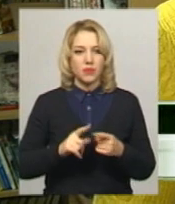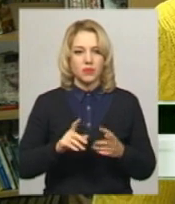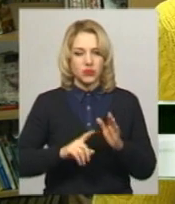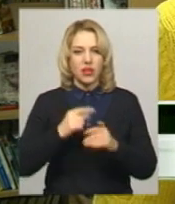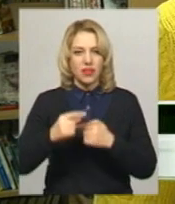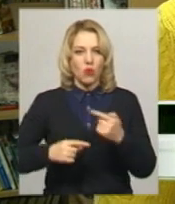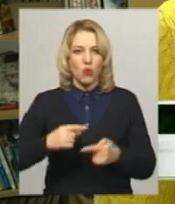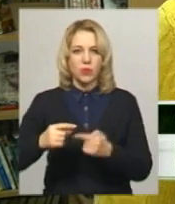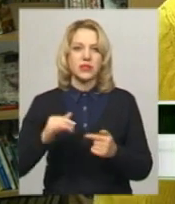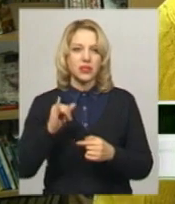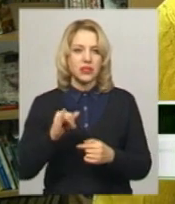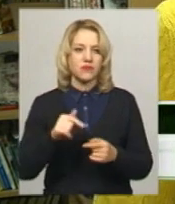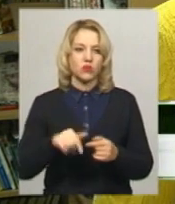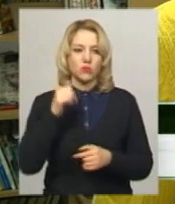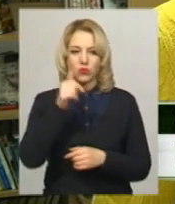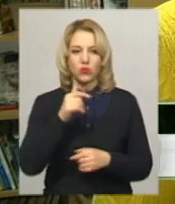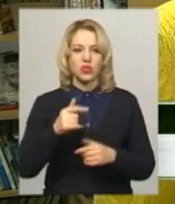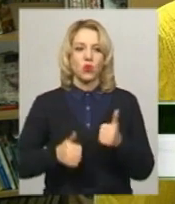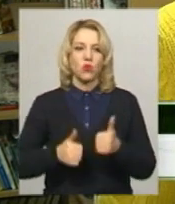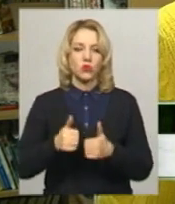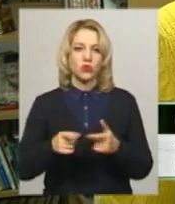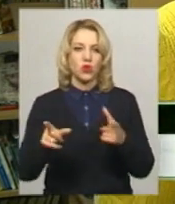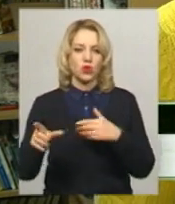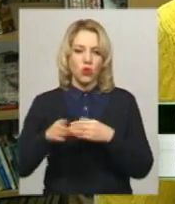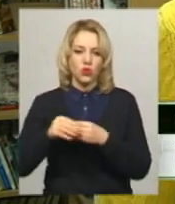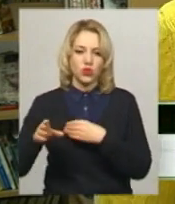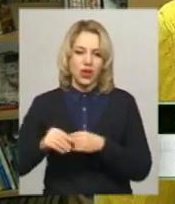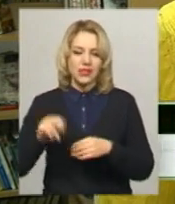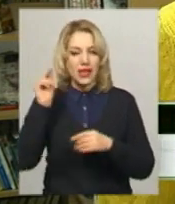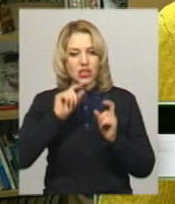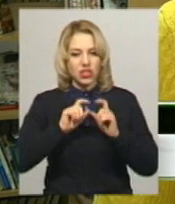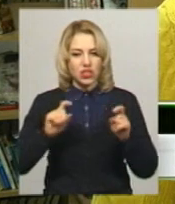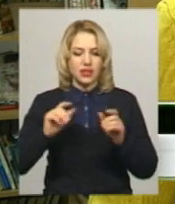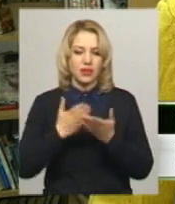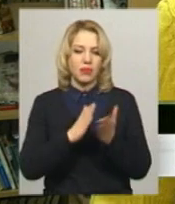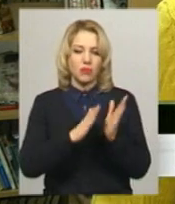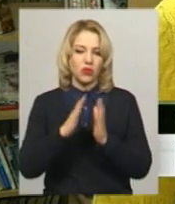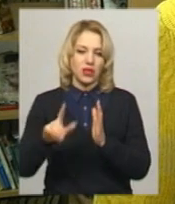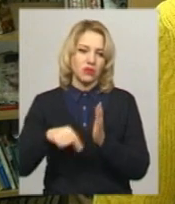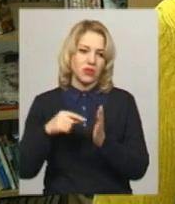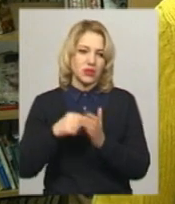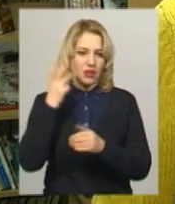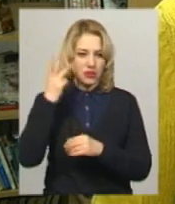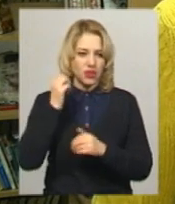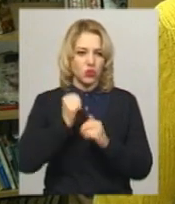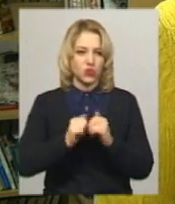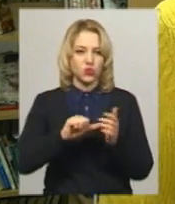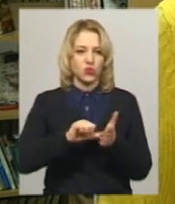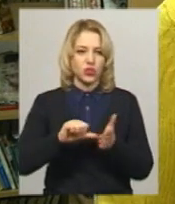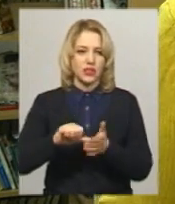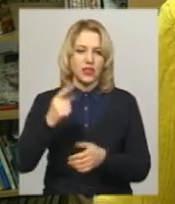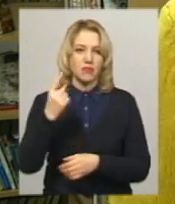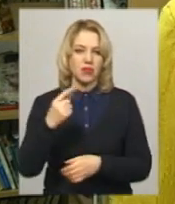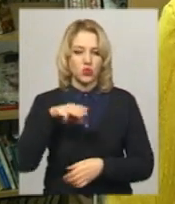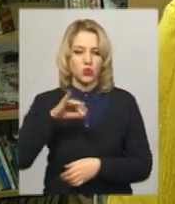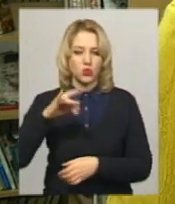році до конкурсу долучаються і шкільні бібліотеки міста Хмельницького. Кожен учасник першого